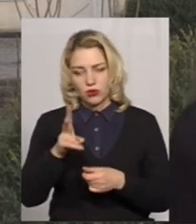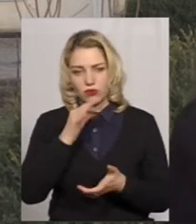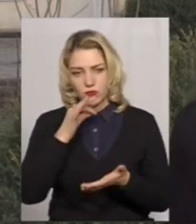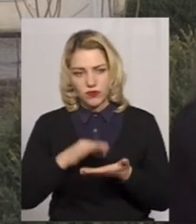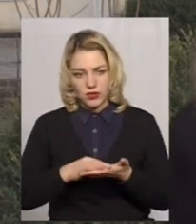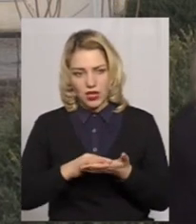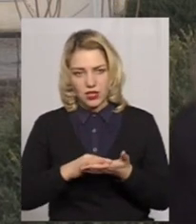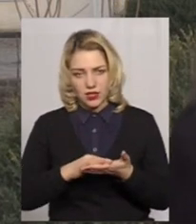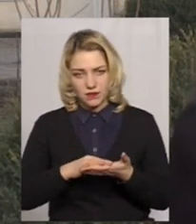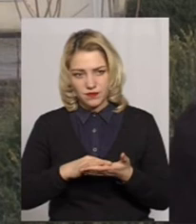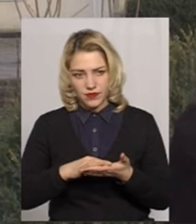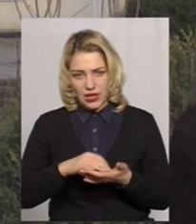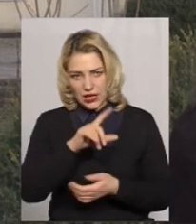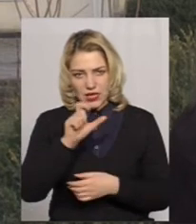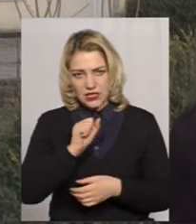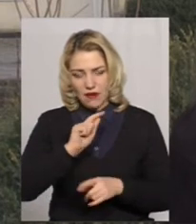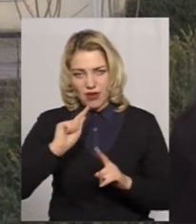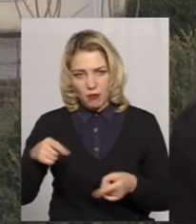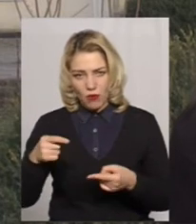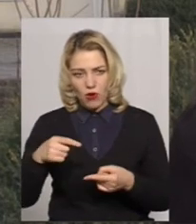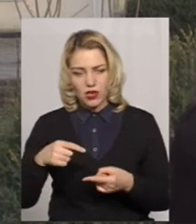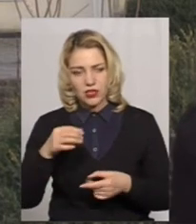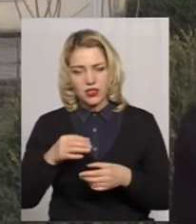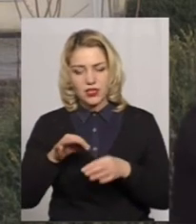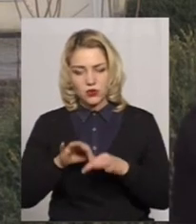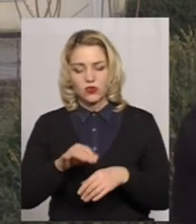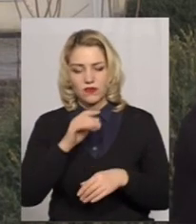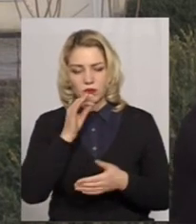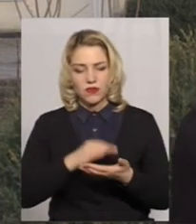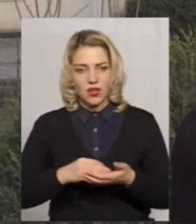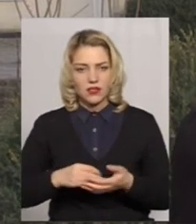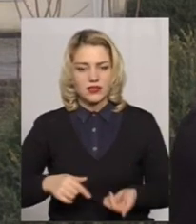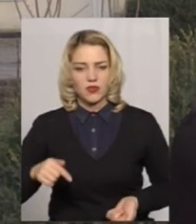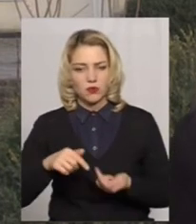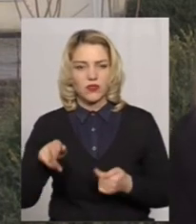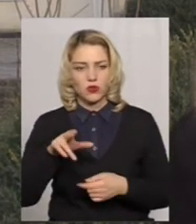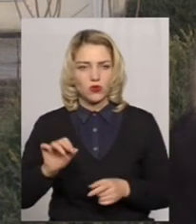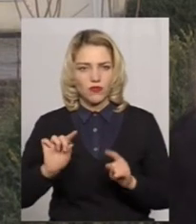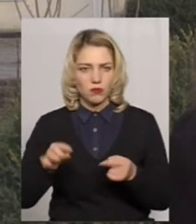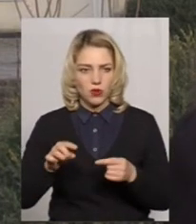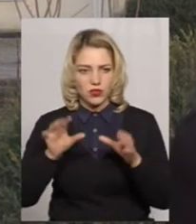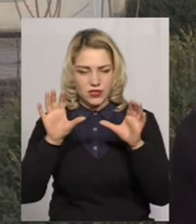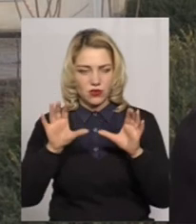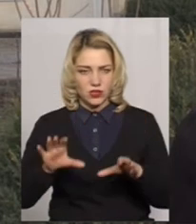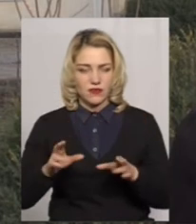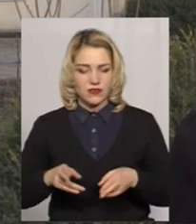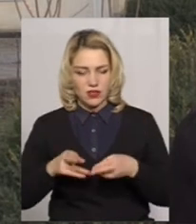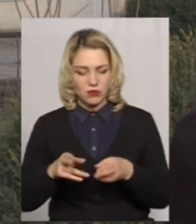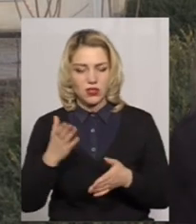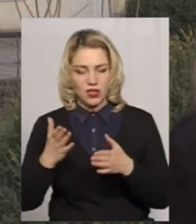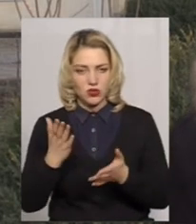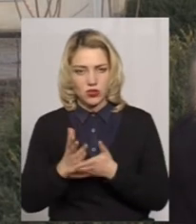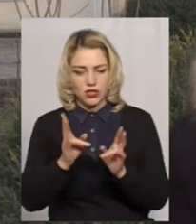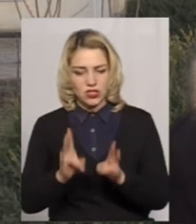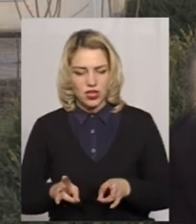вимоги, несуть відповідальність відповідно до вимог кримінального законодавства. Якщо трапляється в нещасних